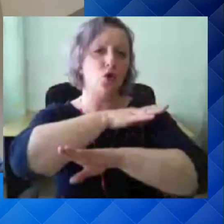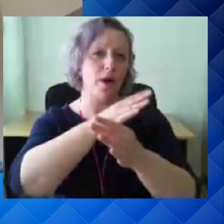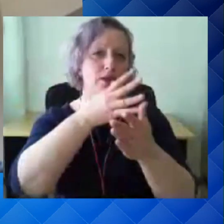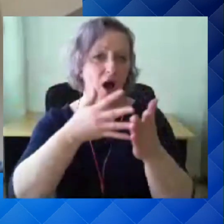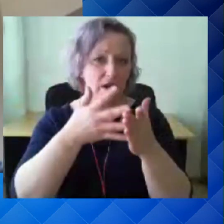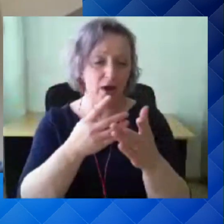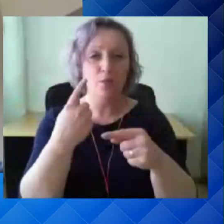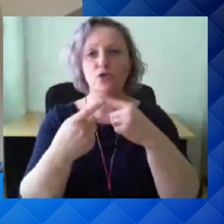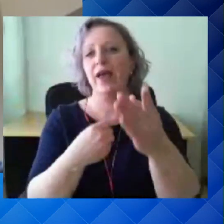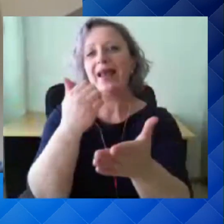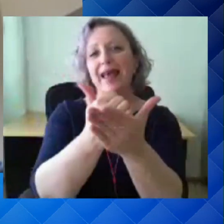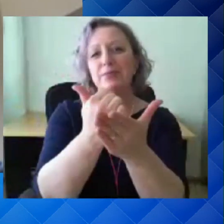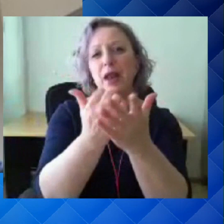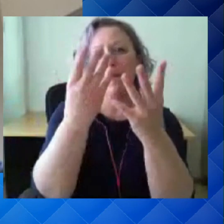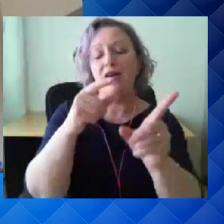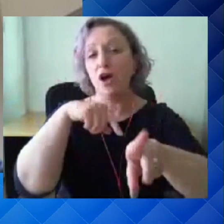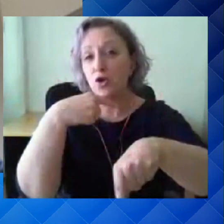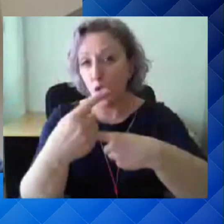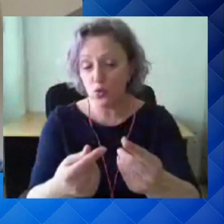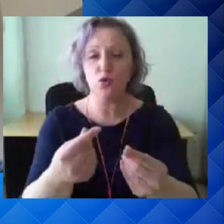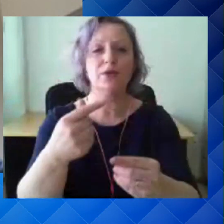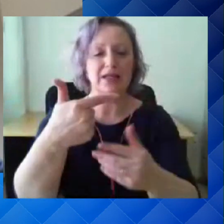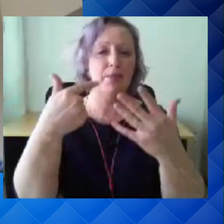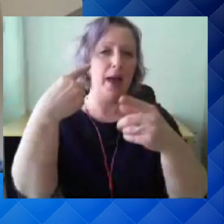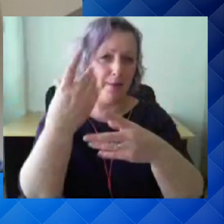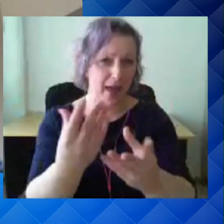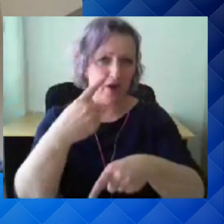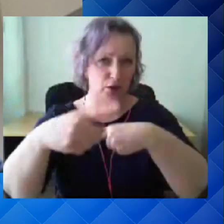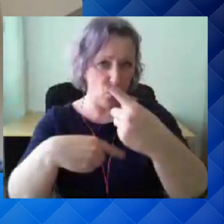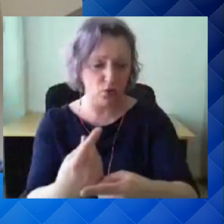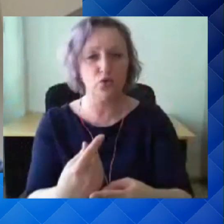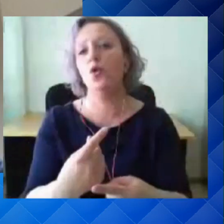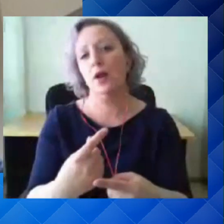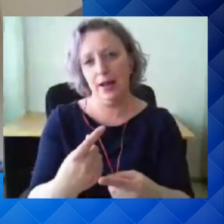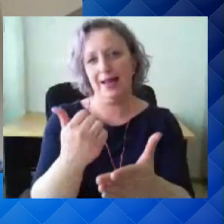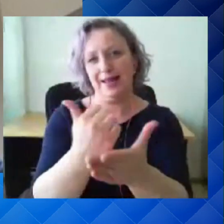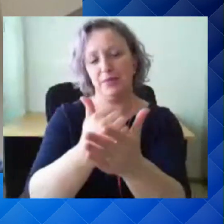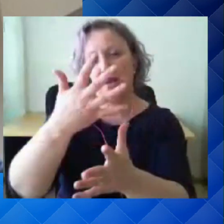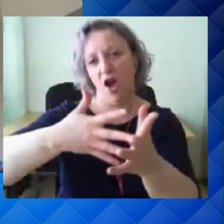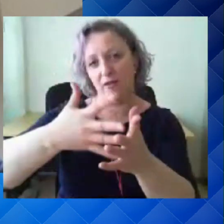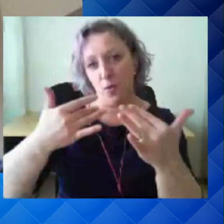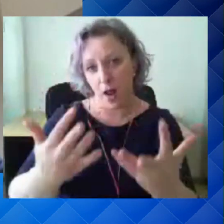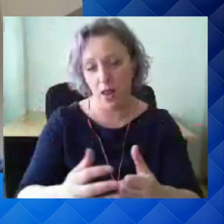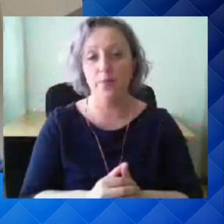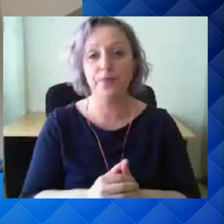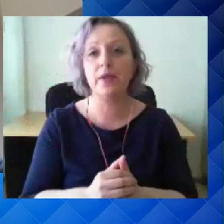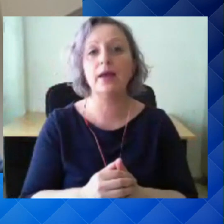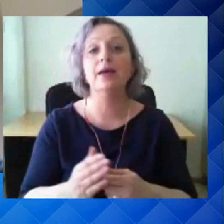päevane nakatanud arv viimase seitsemõpäeva jooksul. Lisamõõdikud lähtuvad teadusnõpäeva soovitustest ja neid on viis.